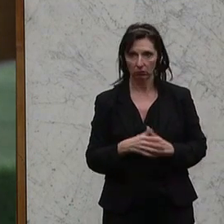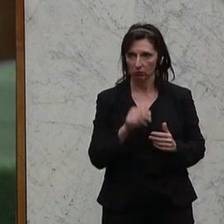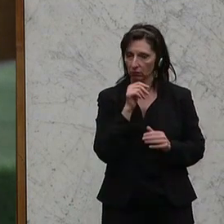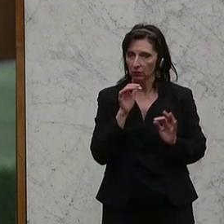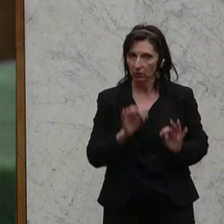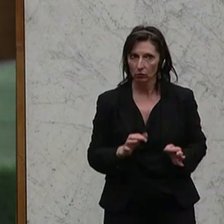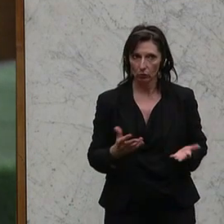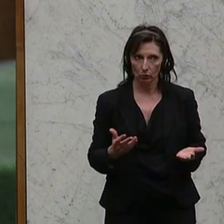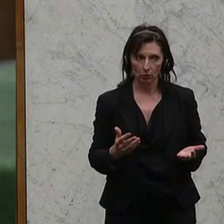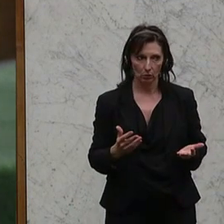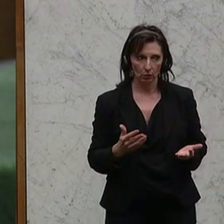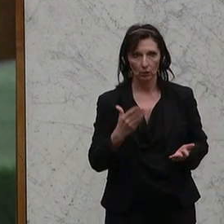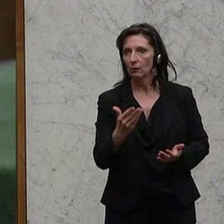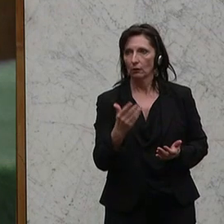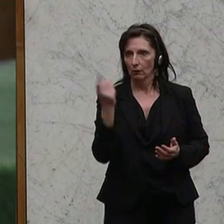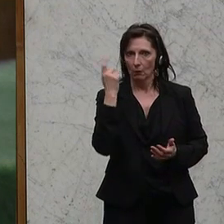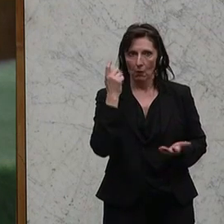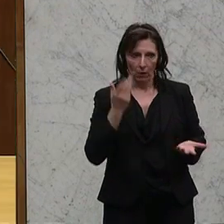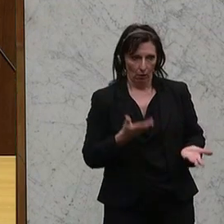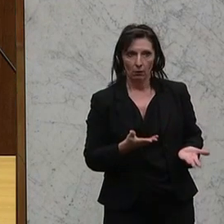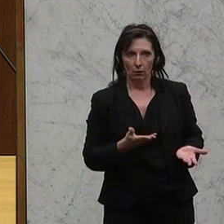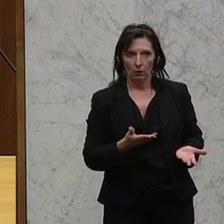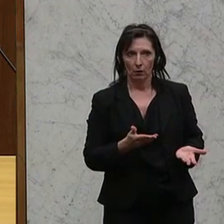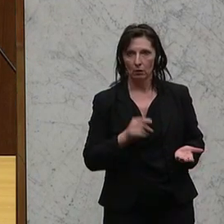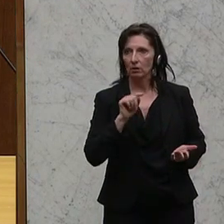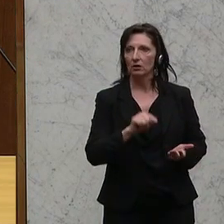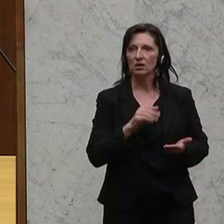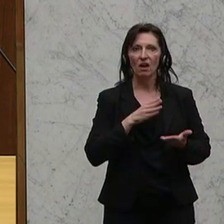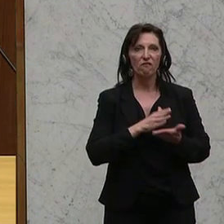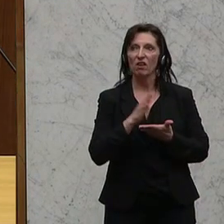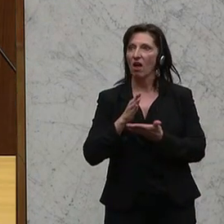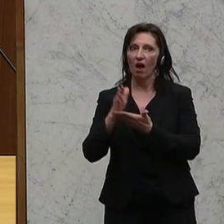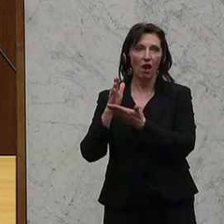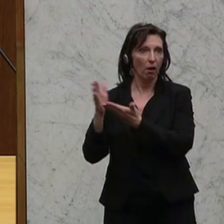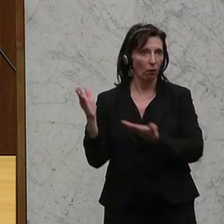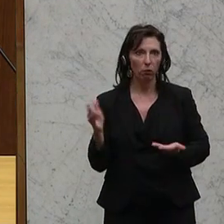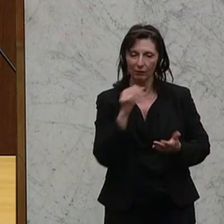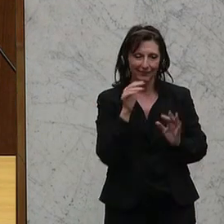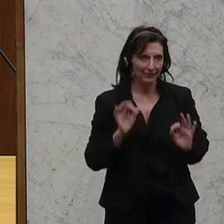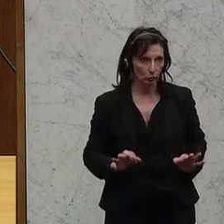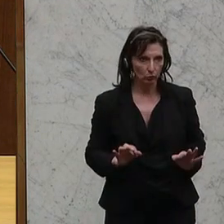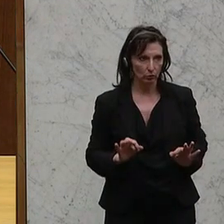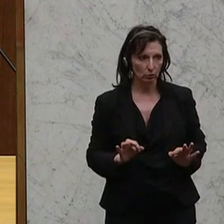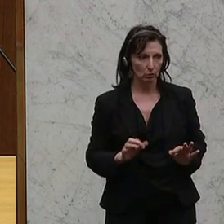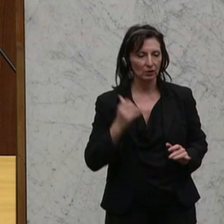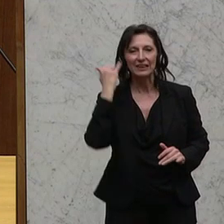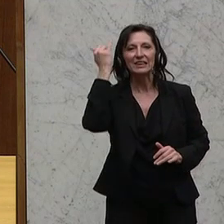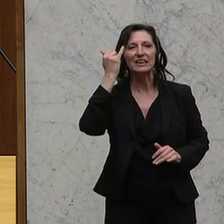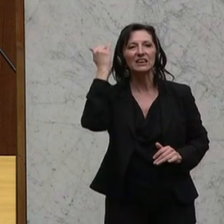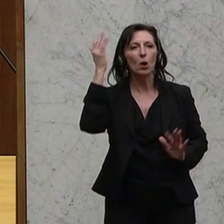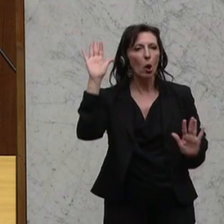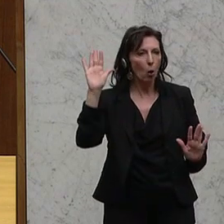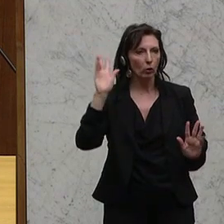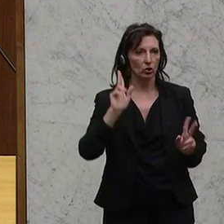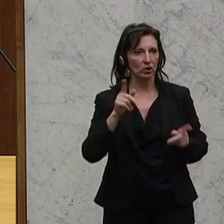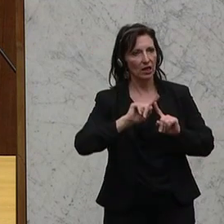günstig ist, weil man überhaupt schon meint, dass diese primäre Verteilungssituation nicht gut ist. Man darf auch ideologisch ganz was anderes